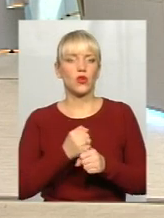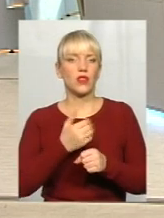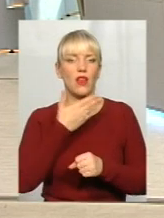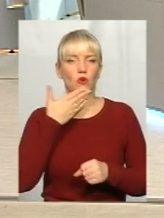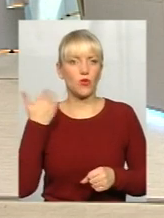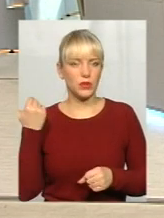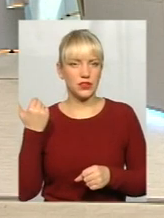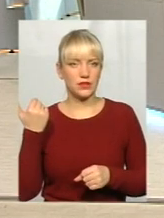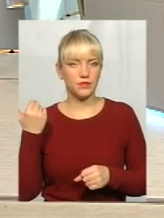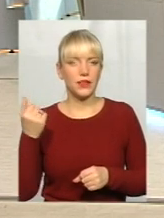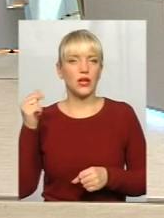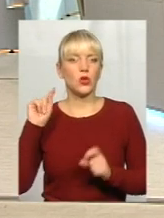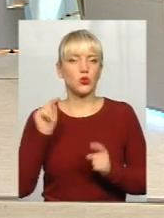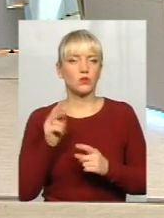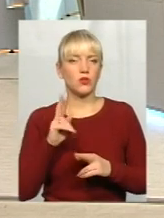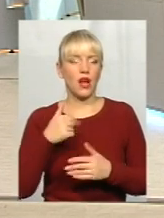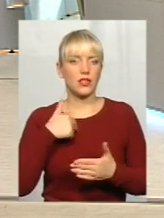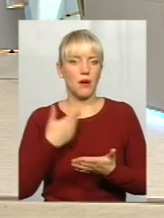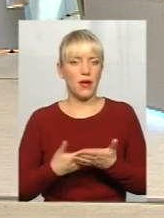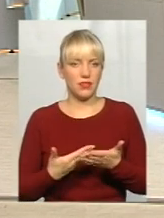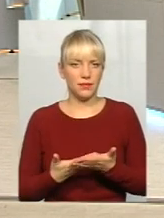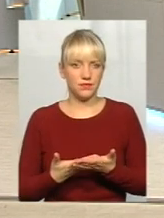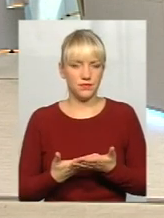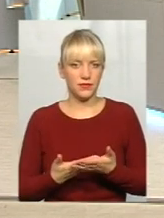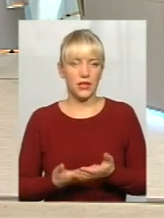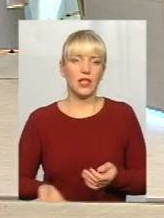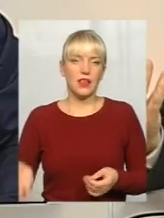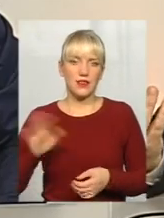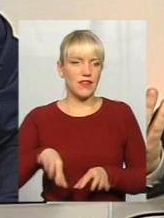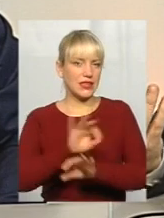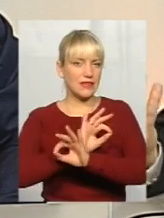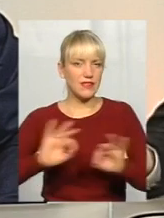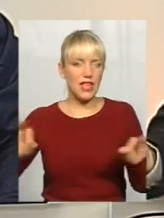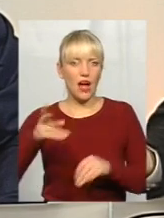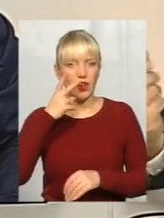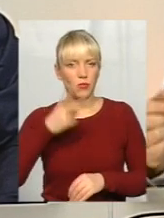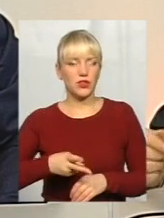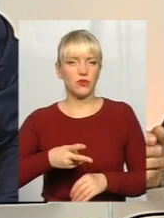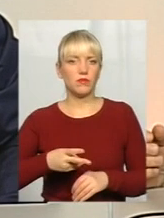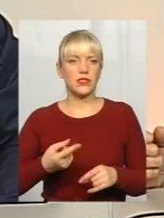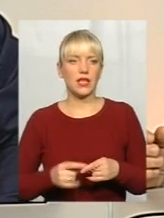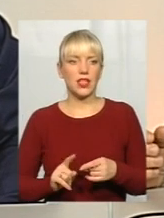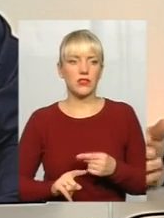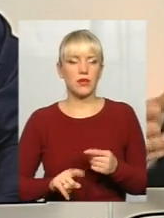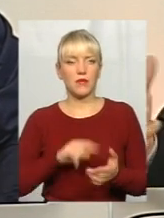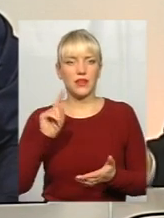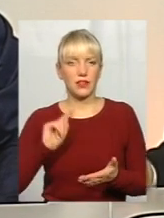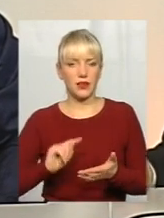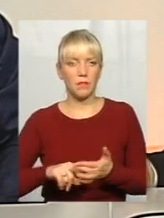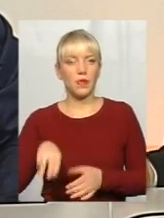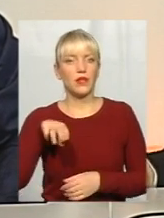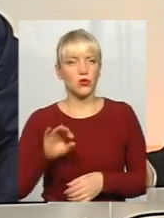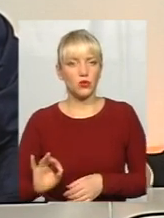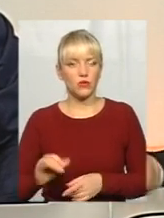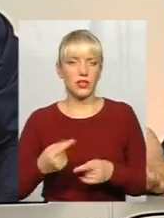виконують. Тому, як на мене, як давайте в ідеалі подивимося на це питання, то